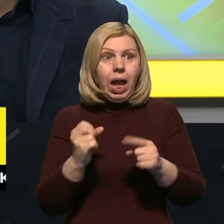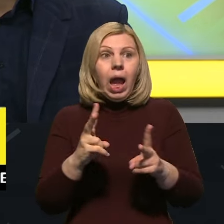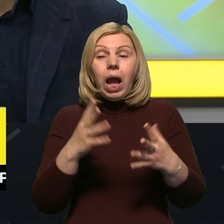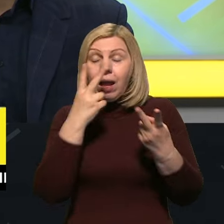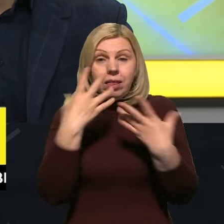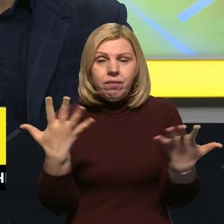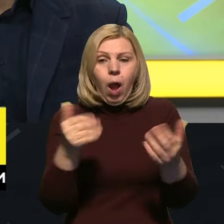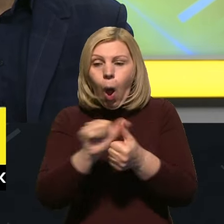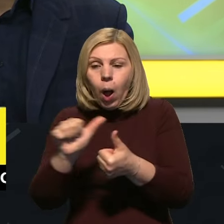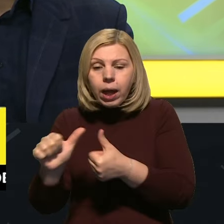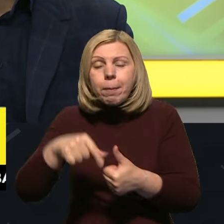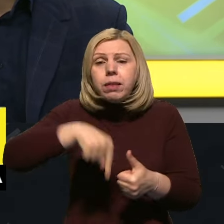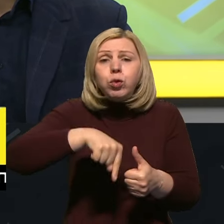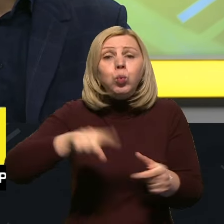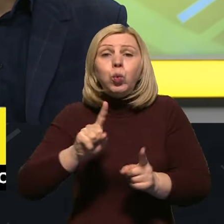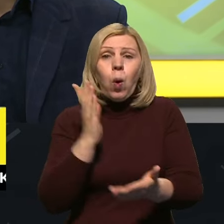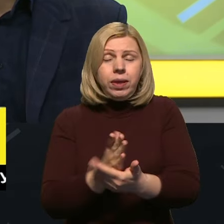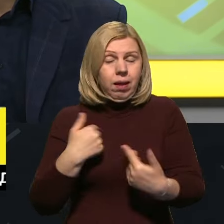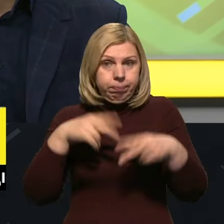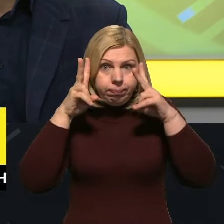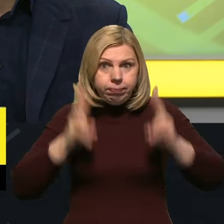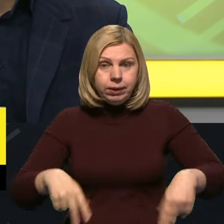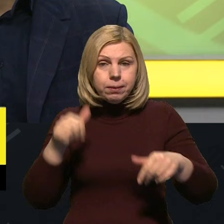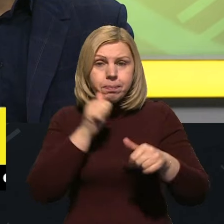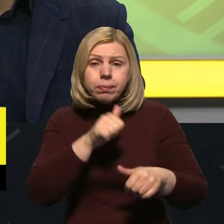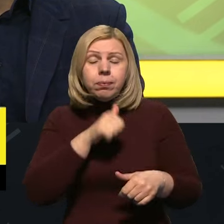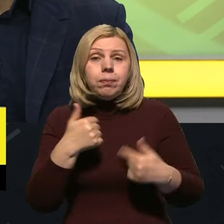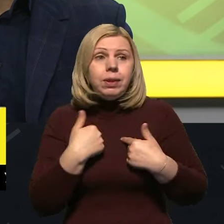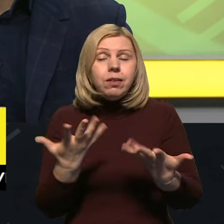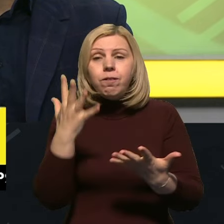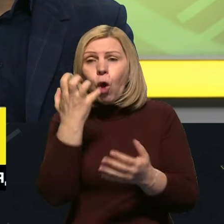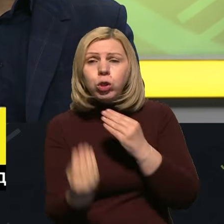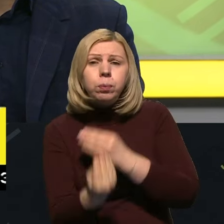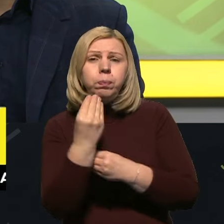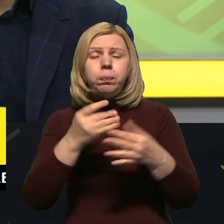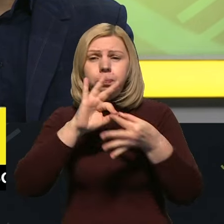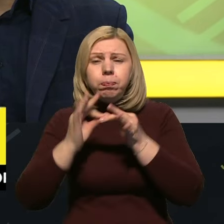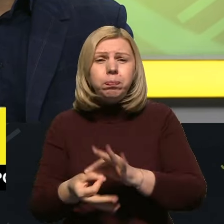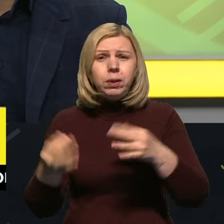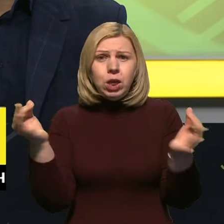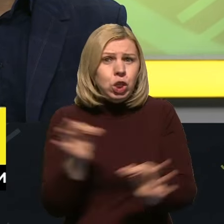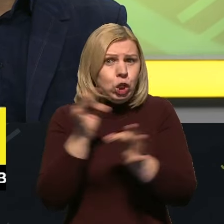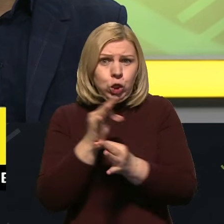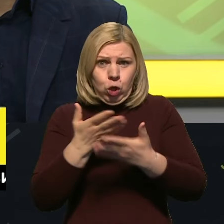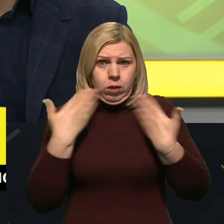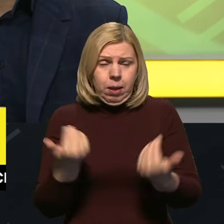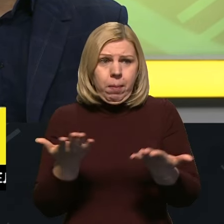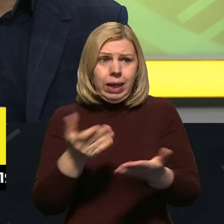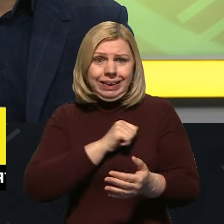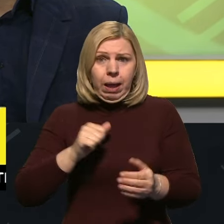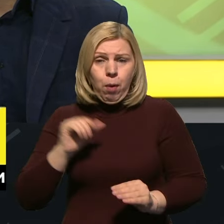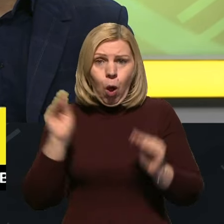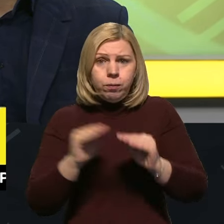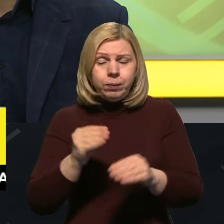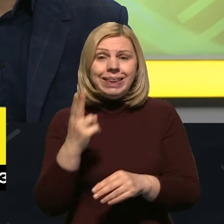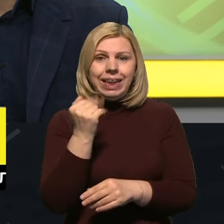його окремі частини, але УРФ досі не публікували жодної фотографії, детальної, будь-якої фотографії самого виробу